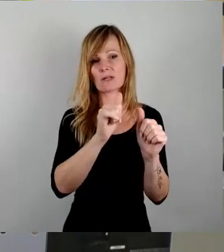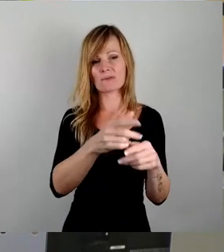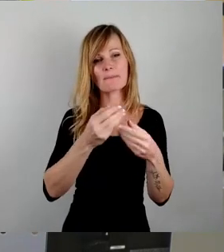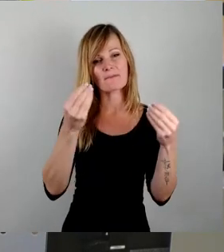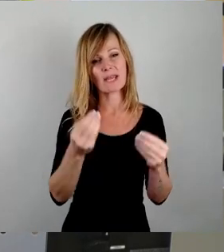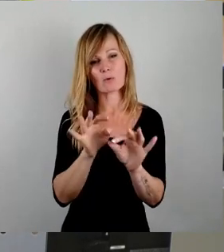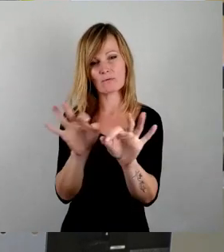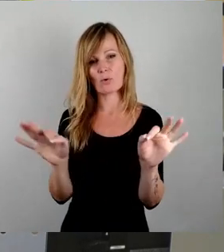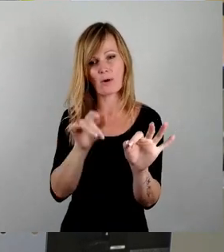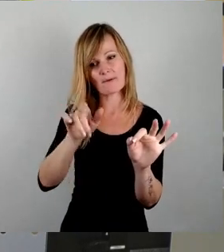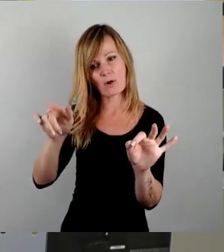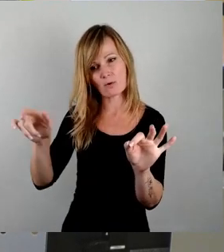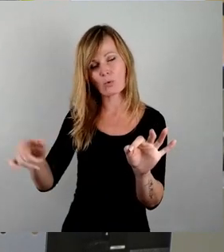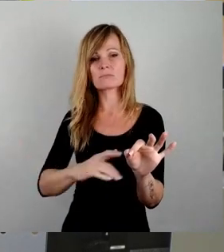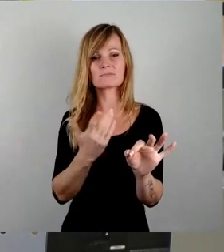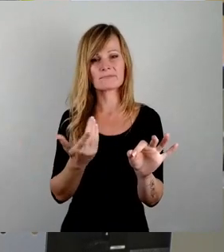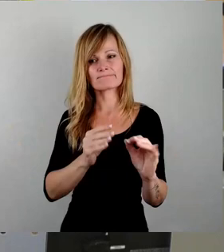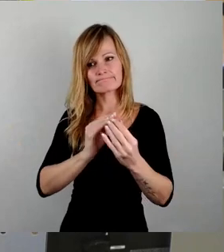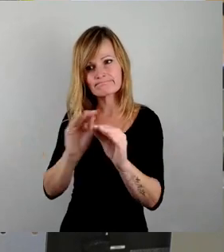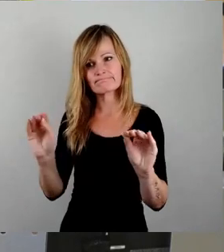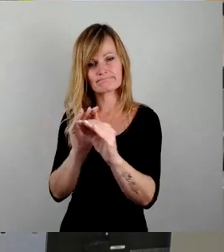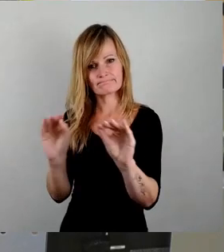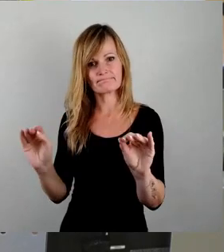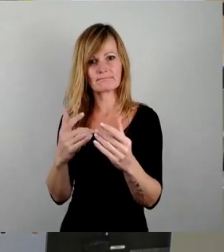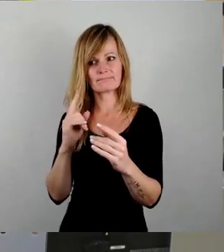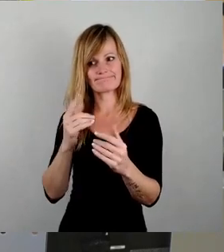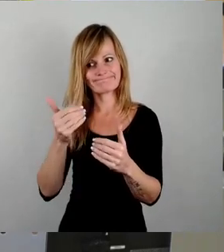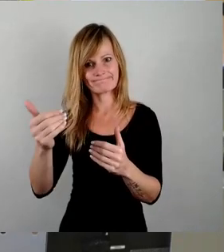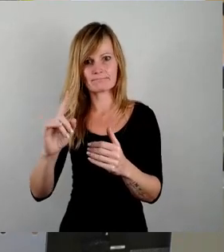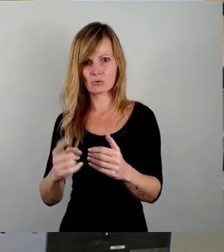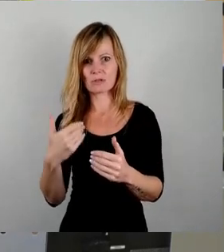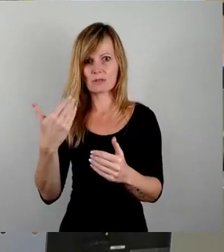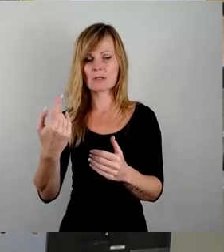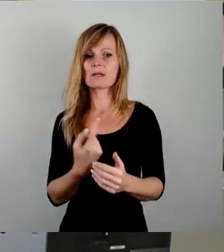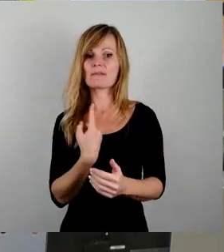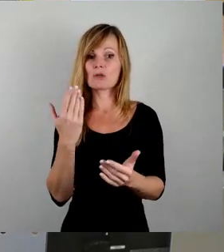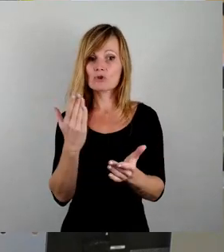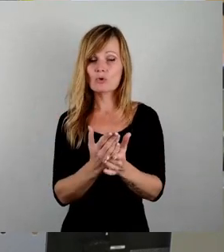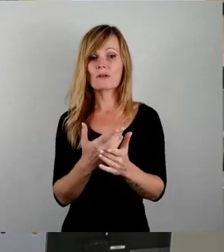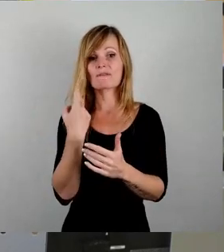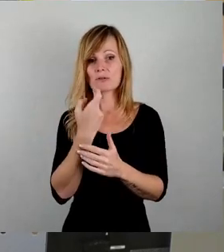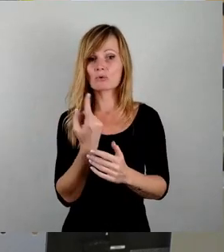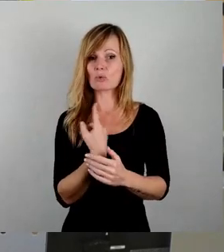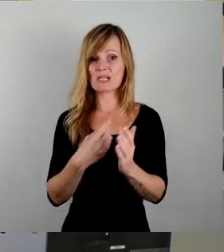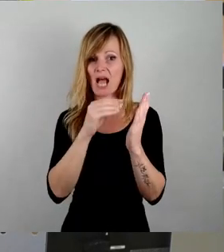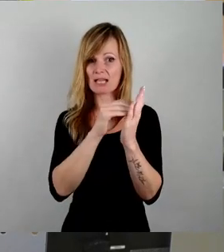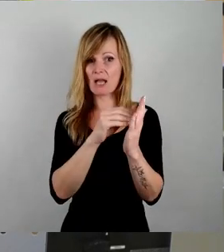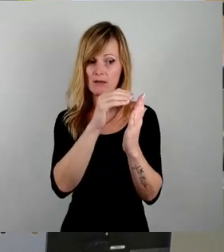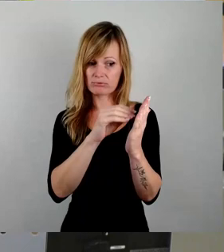in ausreichender Weise vermittelt werden. Wie das gehen kann, haben wir versucht in unserem Antrag darzustellen, der heute noch auf der Tagesordnung steht.